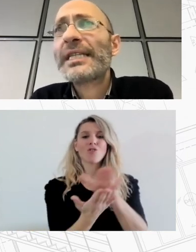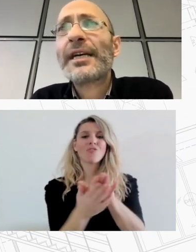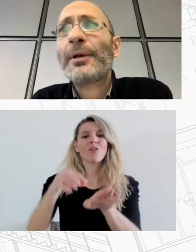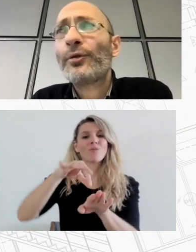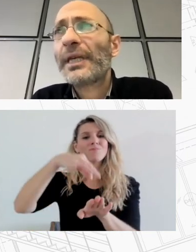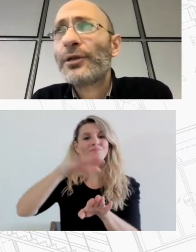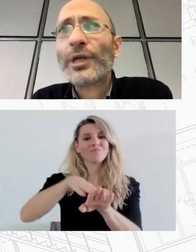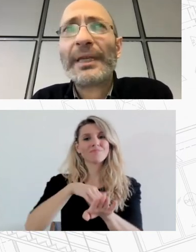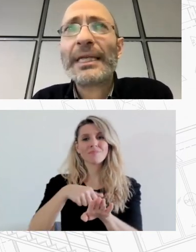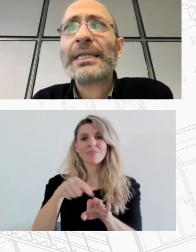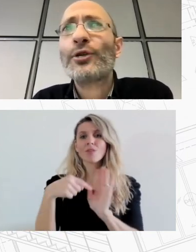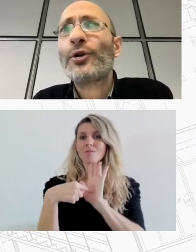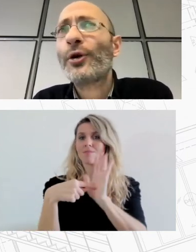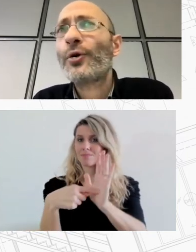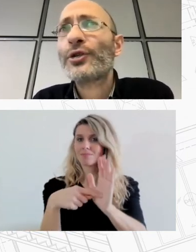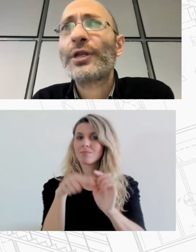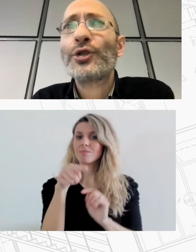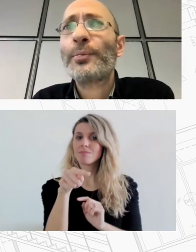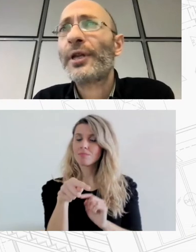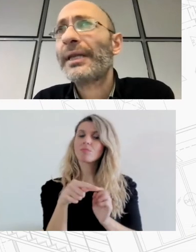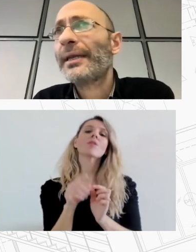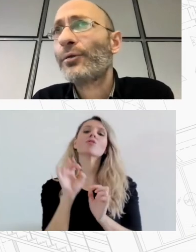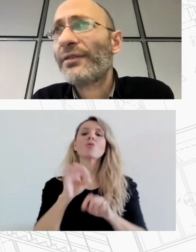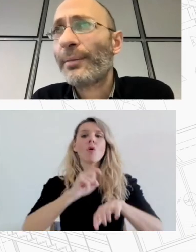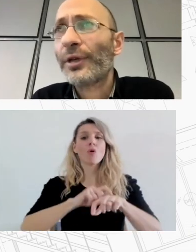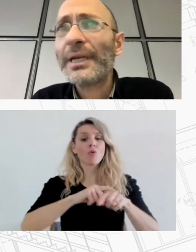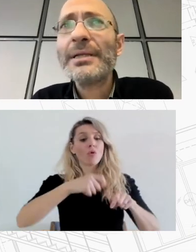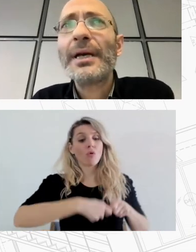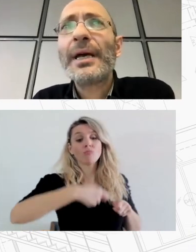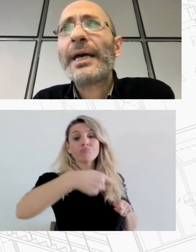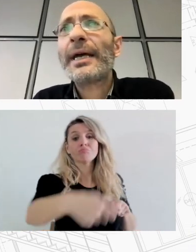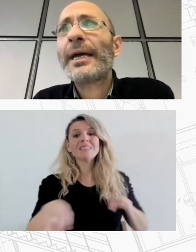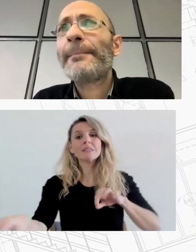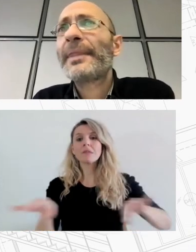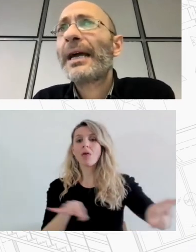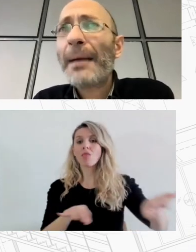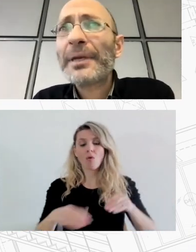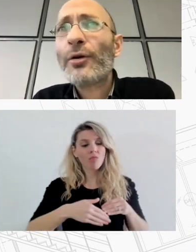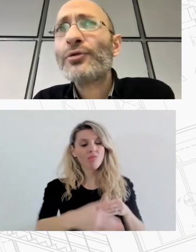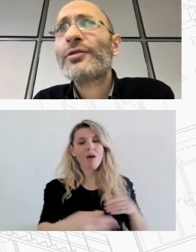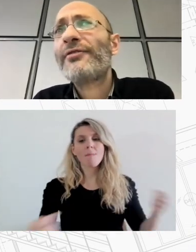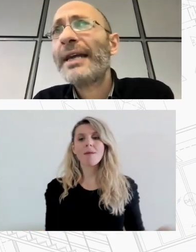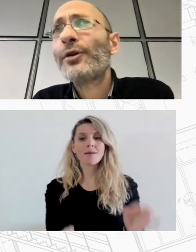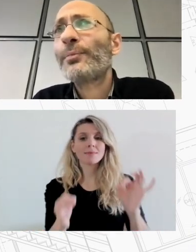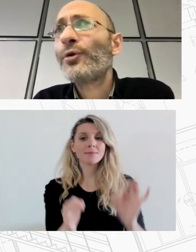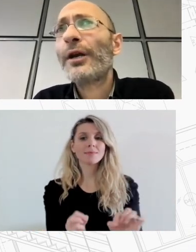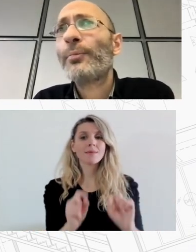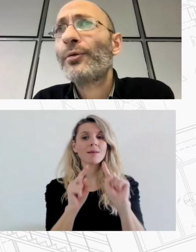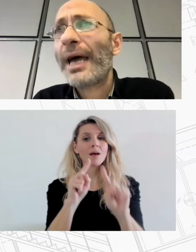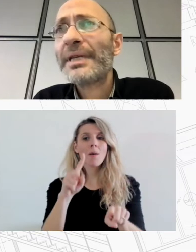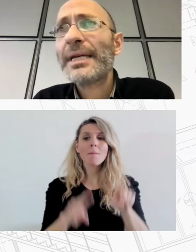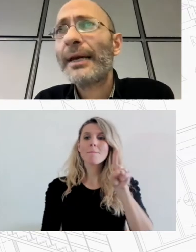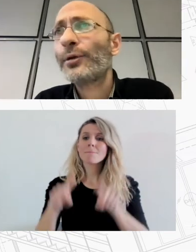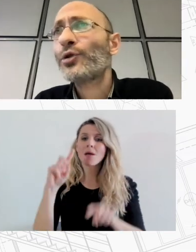θεσμικές και χρηματοδοτικές τους απαιτήσεις και το χρονικό ορίζοντας στον οποίο δίνεται να τεχθούν σε εφαρμογή κάποια όμως φάνηκε ότι μπορούν να